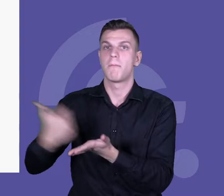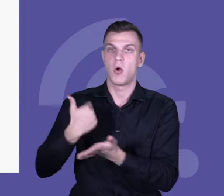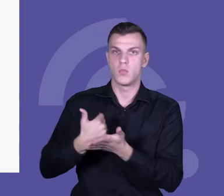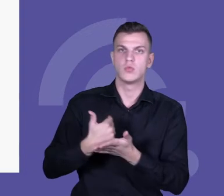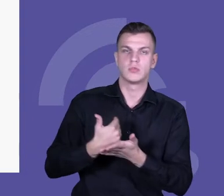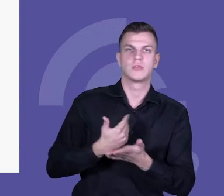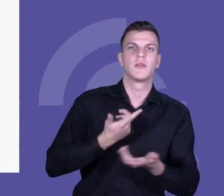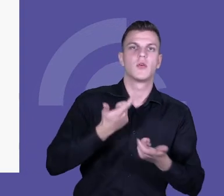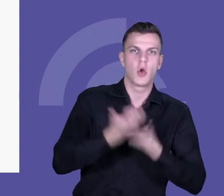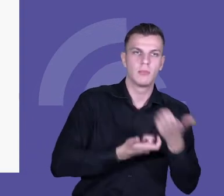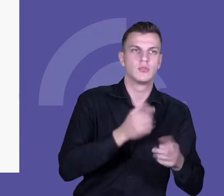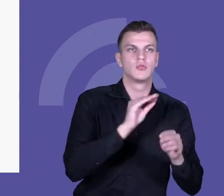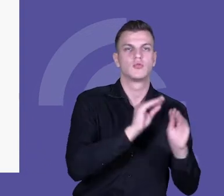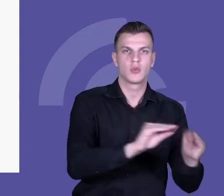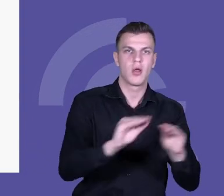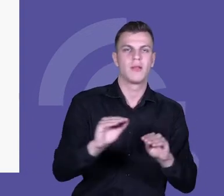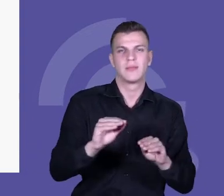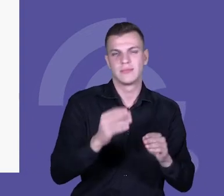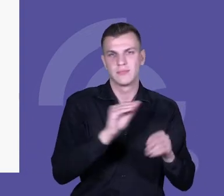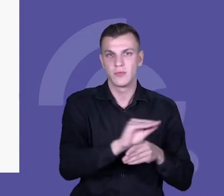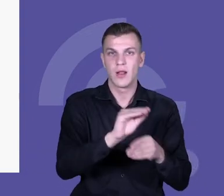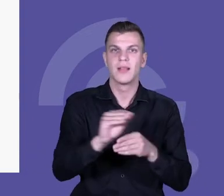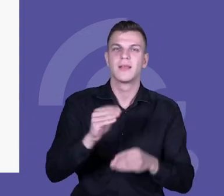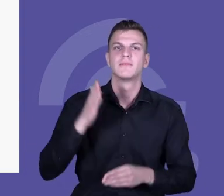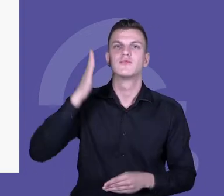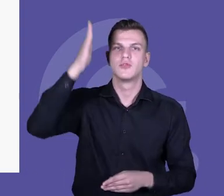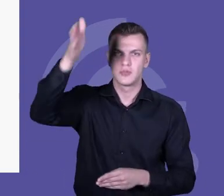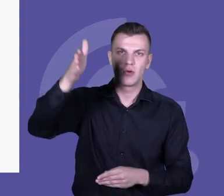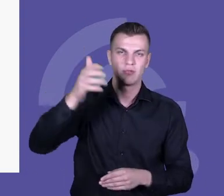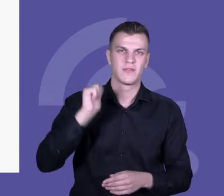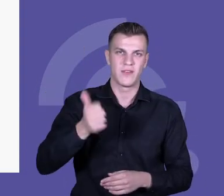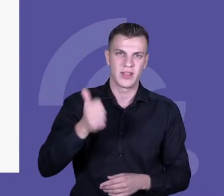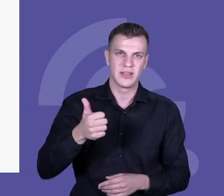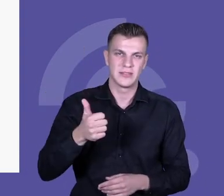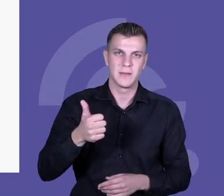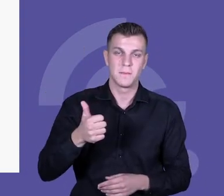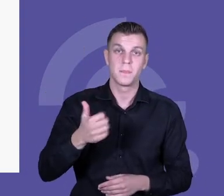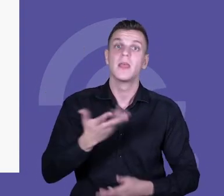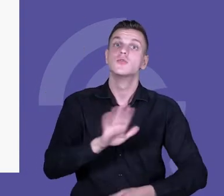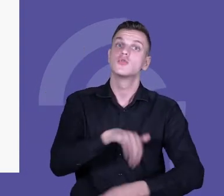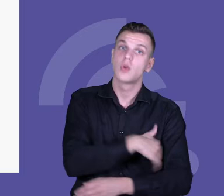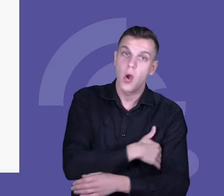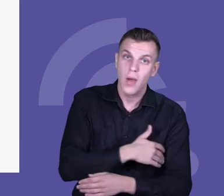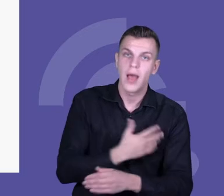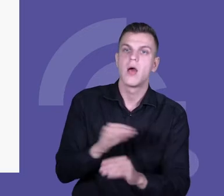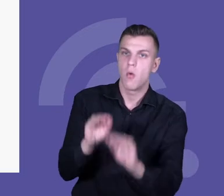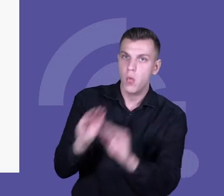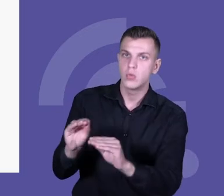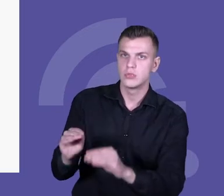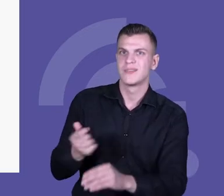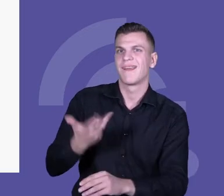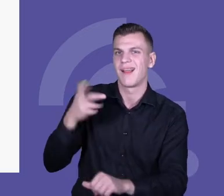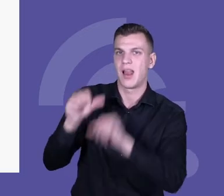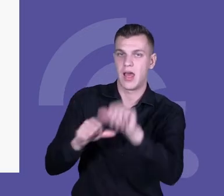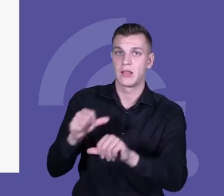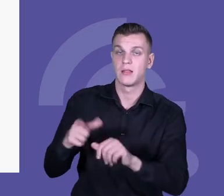też są kompetencje, właśnie czytanie, pisanie, liczenie. I poświęcamy w szkole kilka lat wprost na nabywanie tych kompetencji. Nie